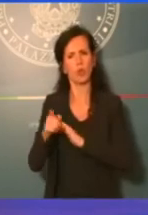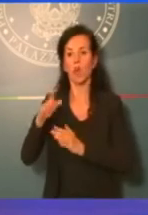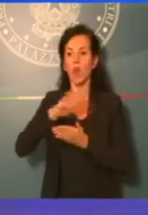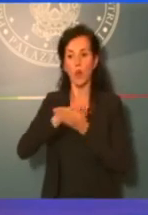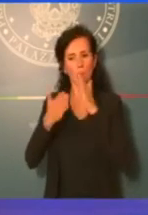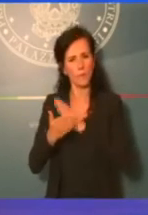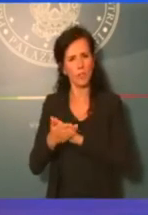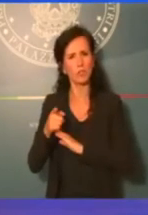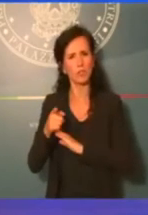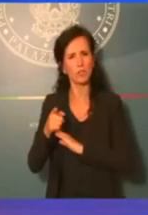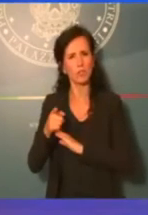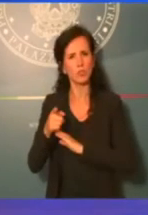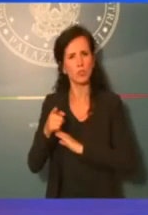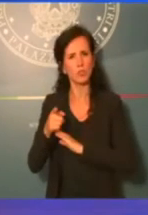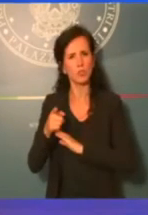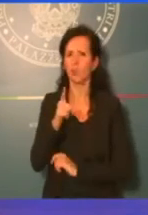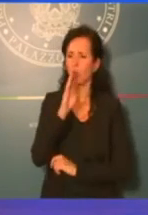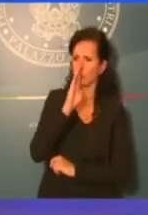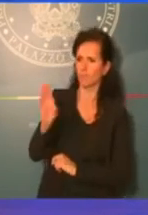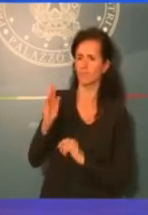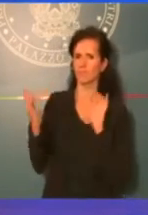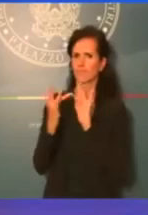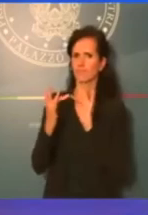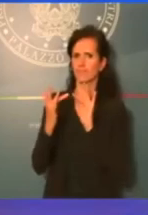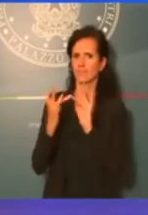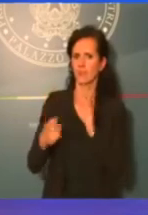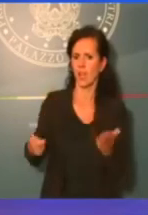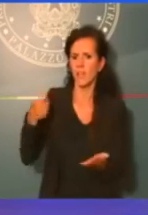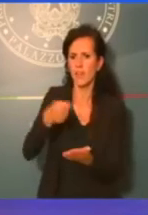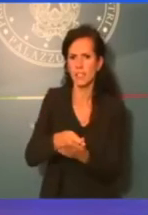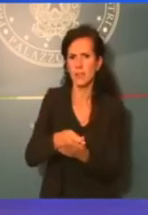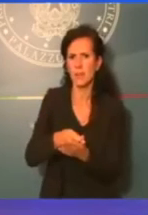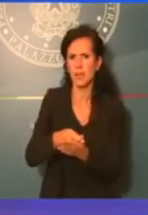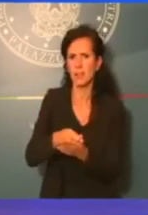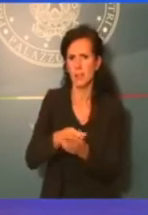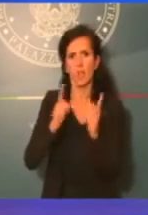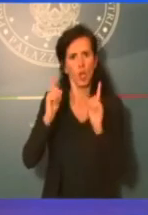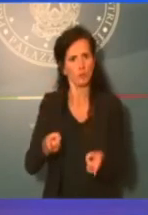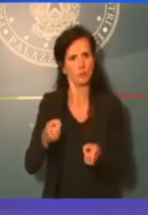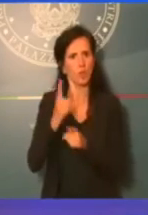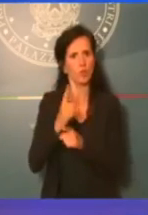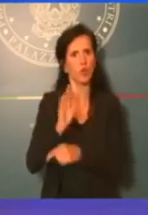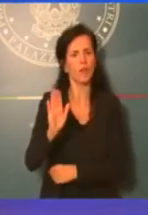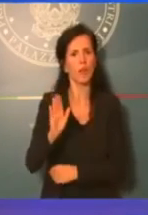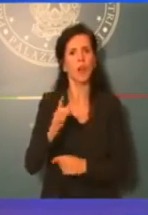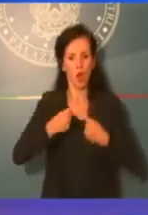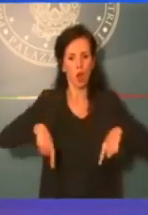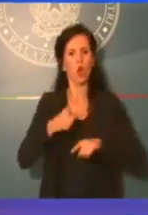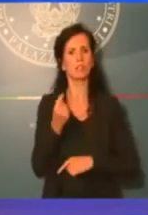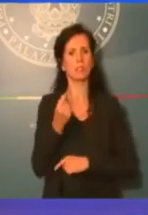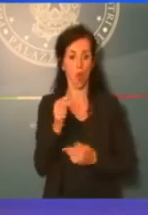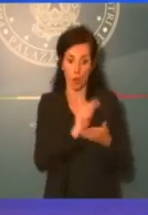una diretta corrispondenza tra pedaggi e investimenti che era chiamato a fare. Lo scrive la Corte dei Conti, non lo scrivo io.